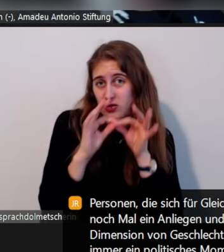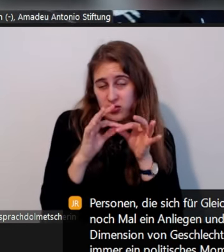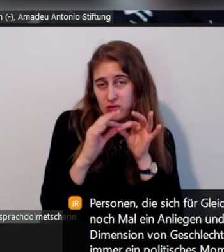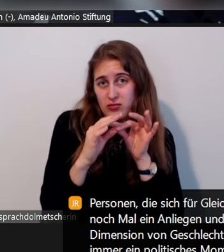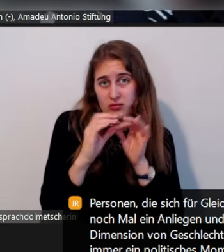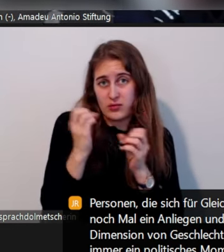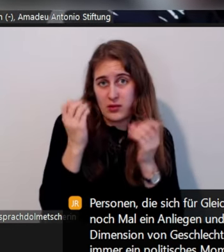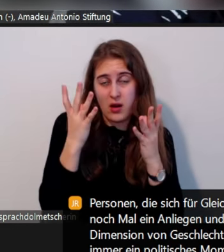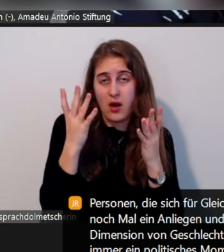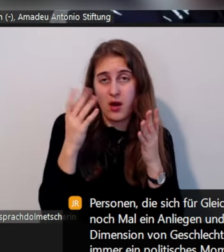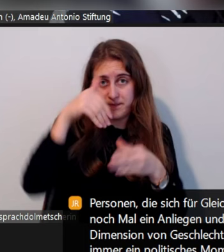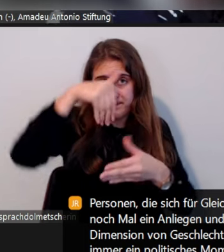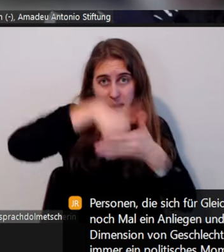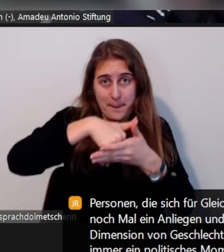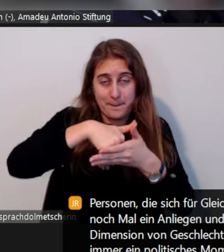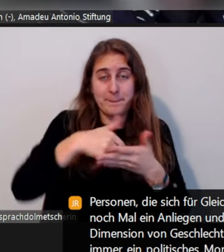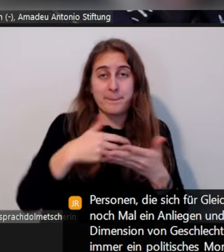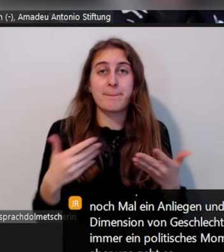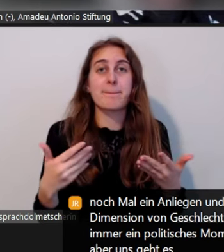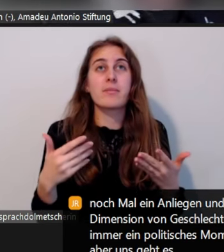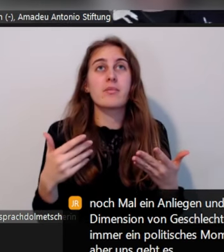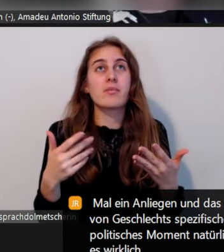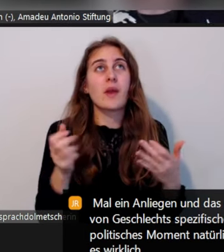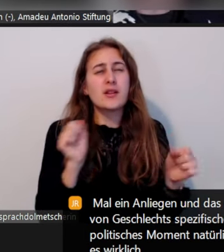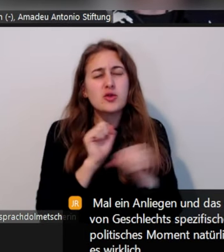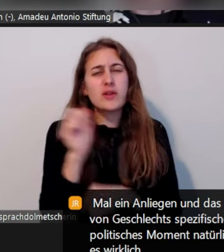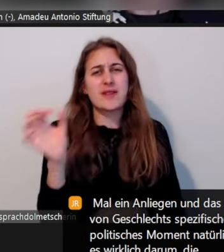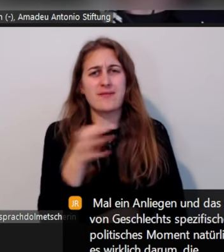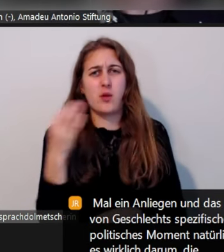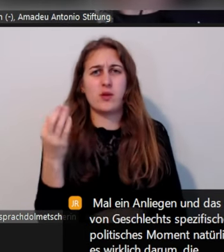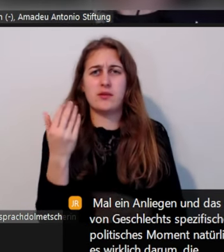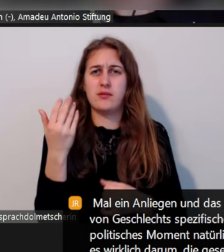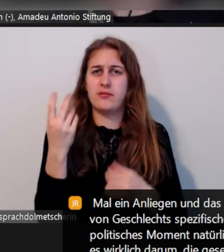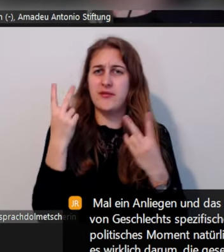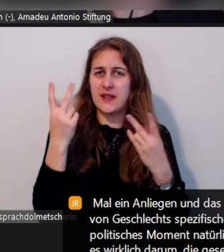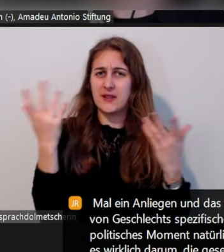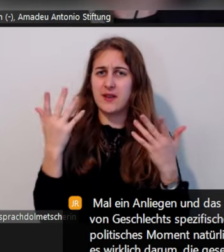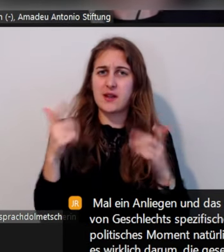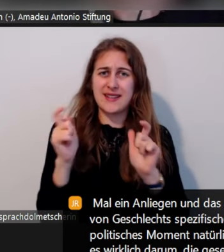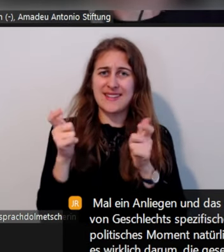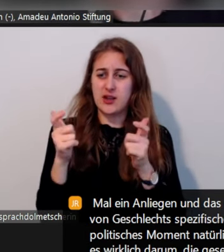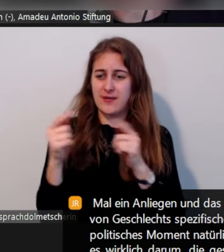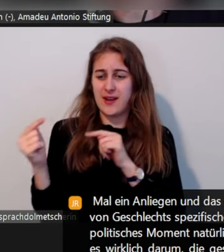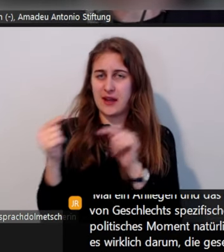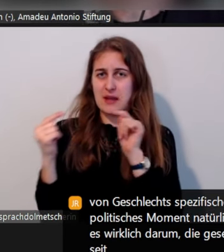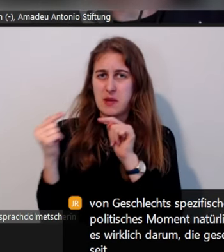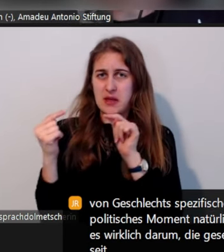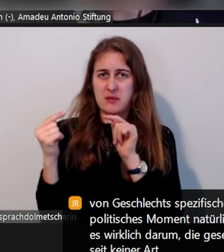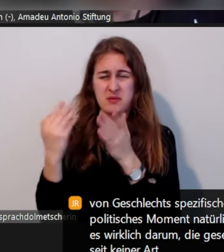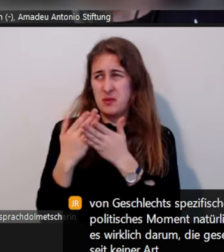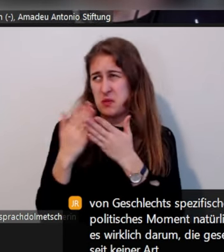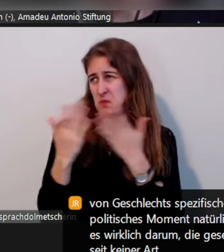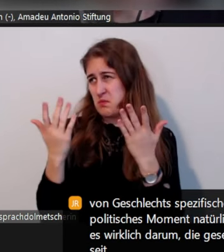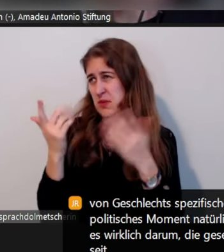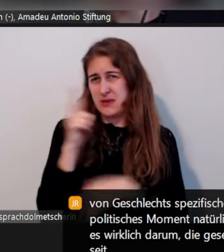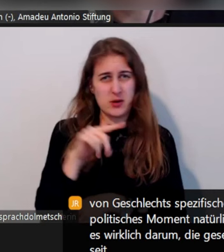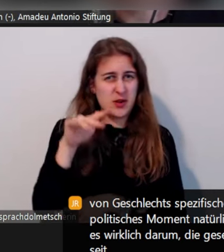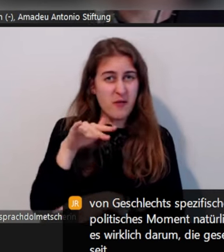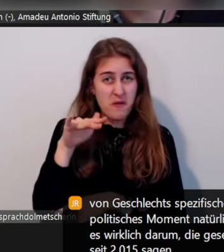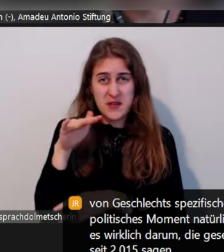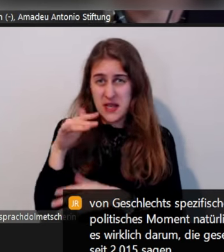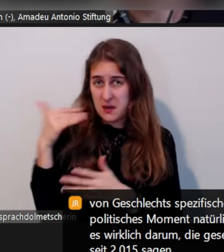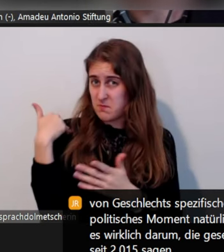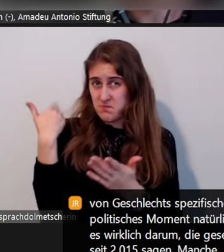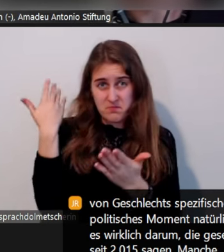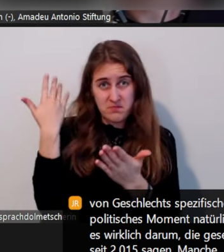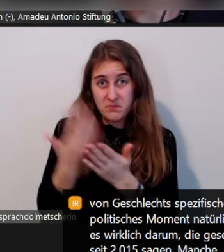hat, gar keine Frage. Aber uns geht es wirklich da nochmal darum, die gesellschaftlichen Debatten, die sich vielleicht seit, keine Ahnung, 2015, sagen manche,